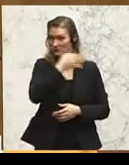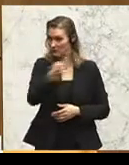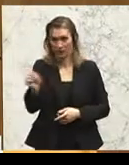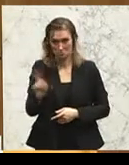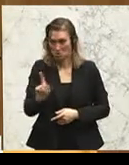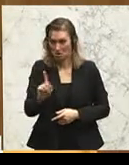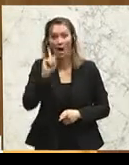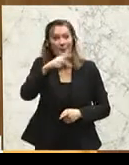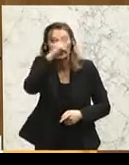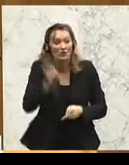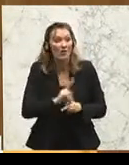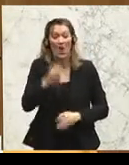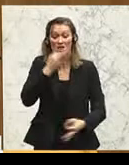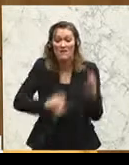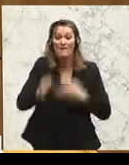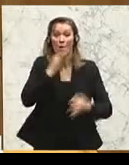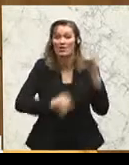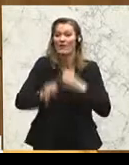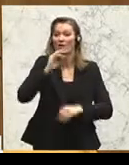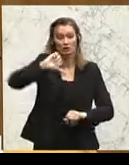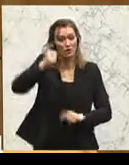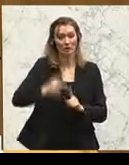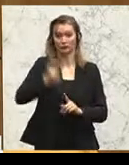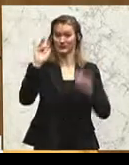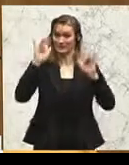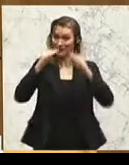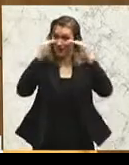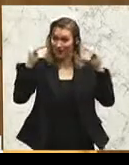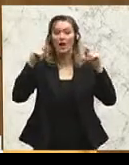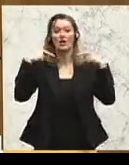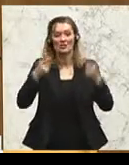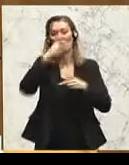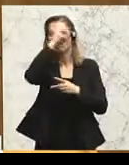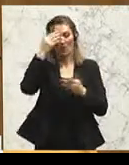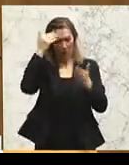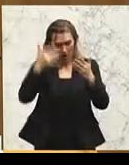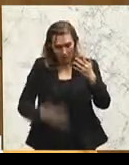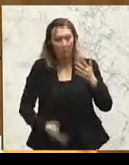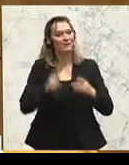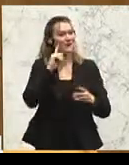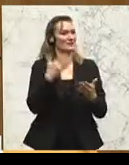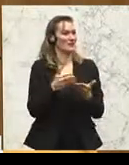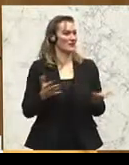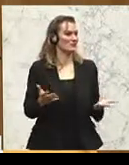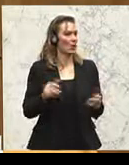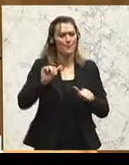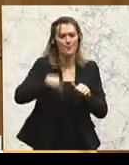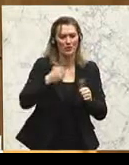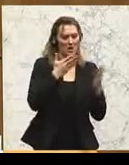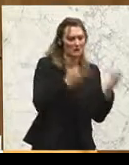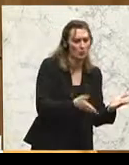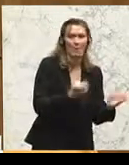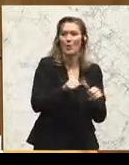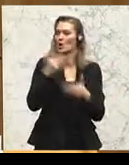sinnvolle Information muss an der Spitze stehen, damit die Bevölkerung weiß, zwischen welchen Modellen sie entscheiden